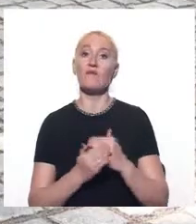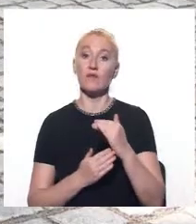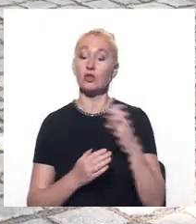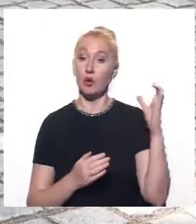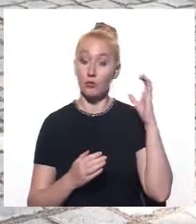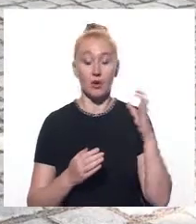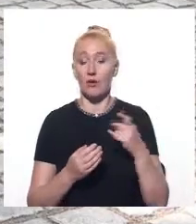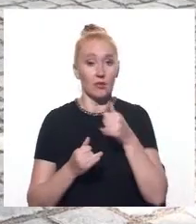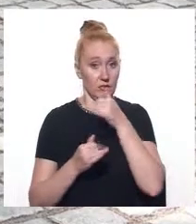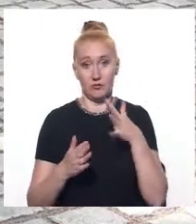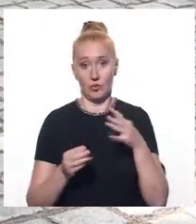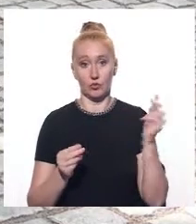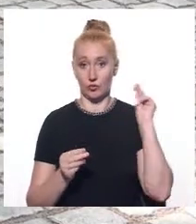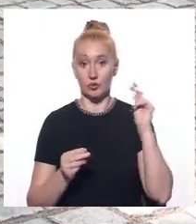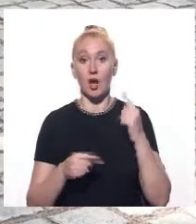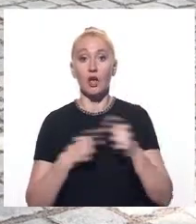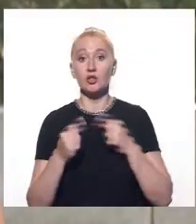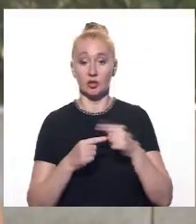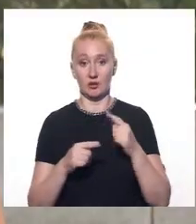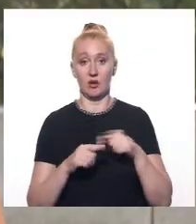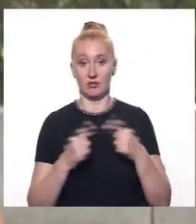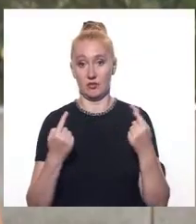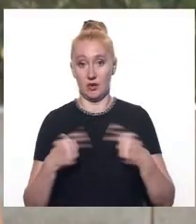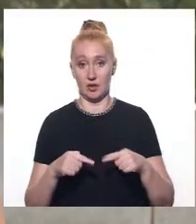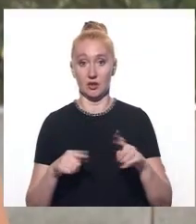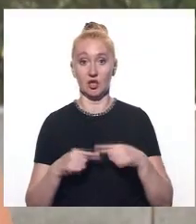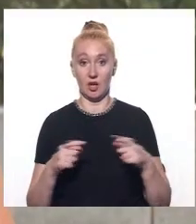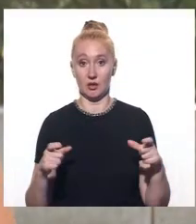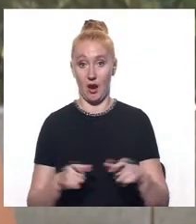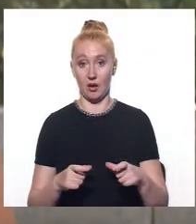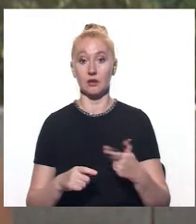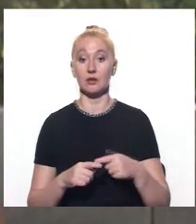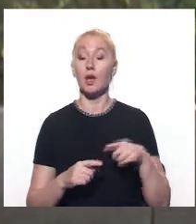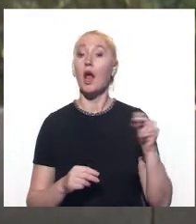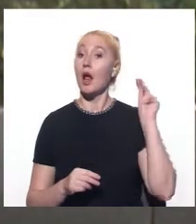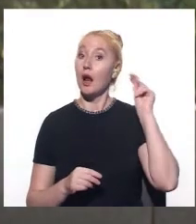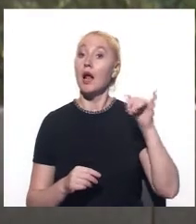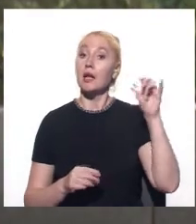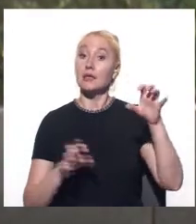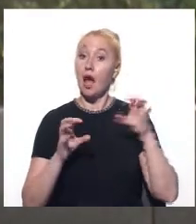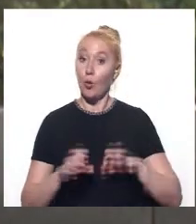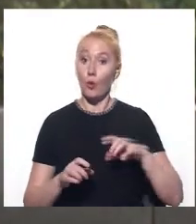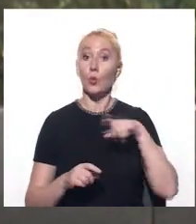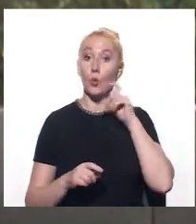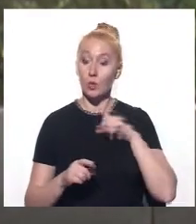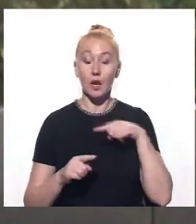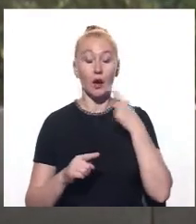недоступною, особливо за умов кризи через пандемію. Закон про освіту каже, що вищі навчальні